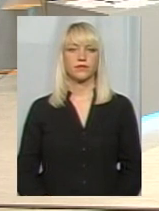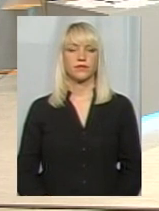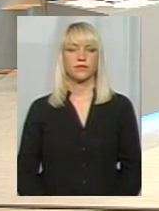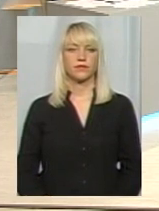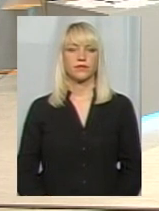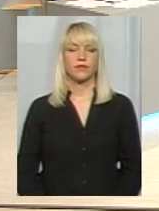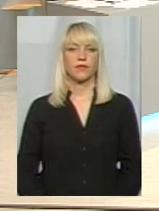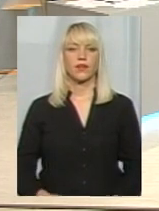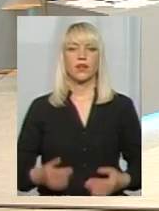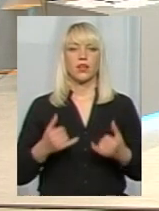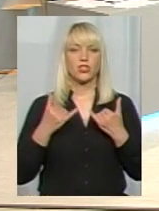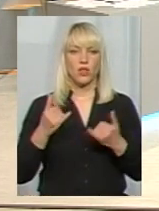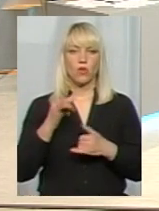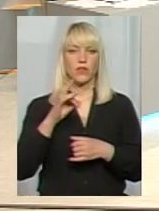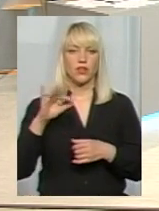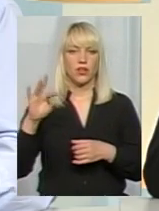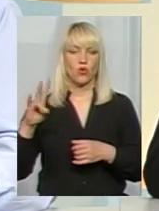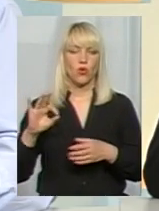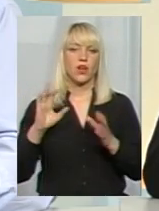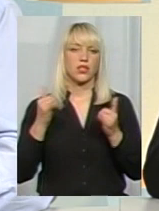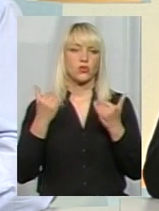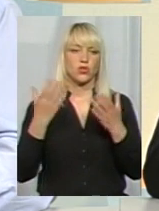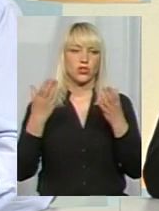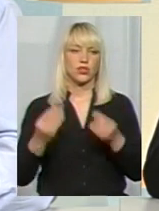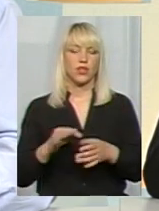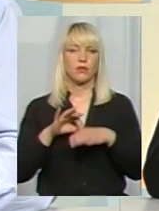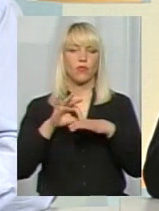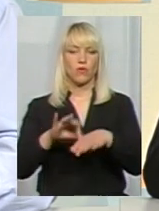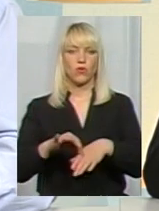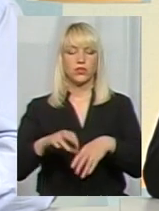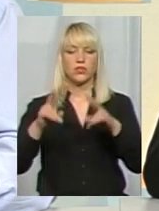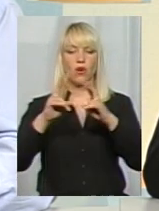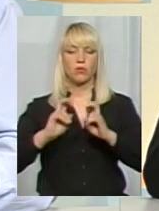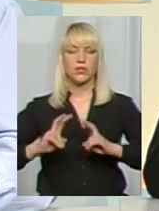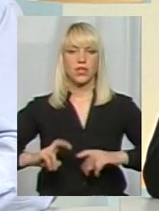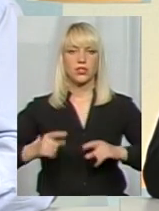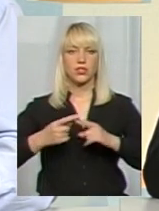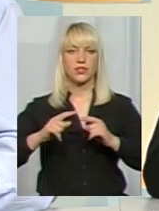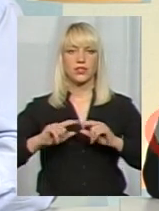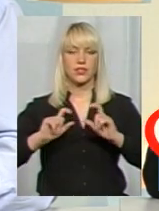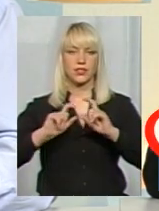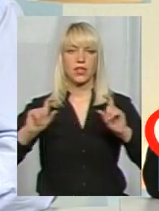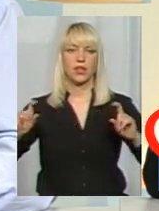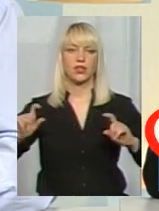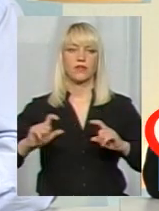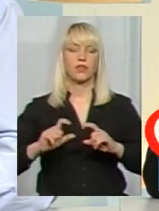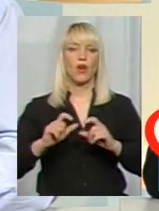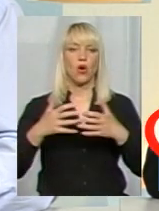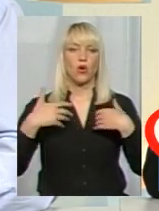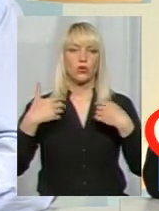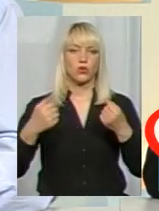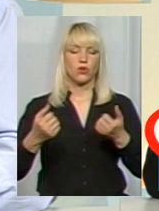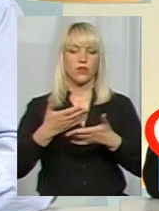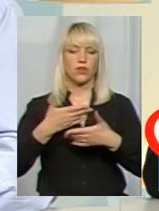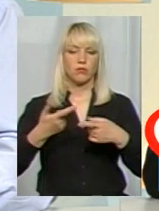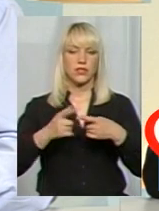пані Ірино, як вже сказали, на сьогоднішній день проводиться обстеження даних закладів оздоровлення. Має це